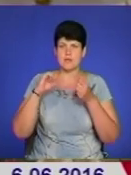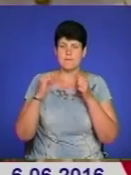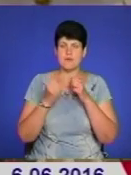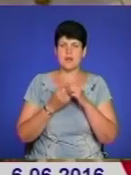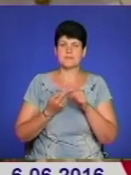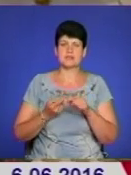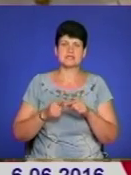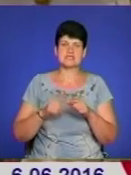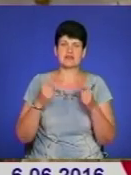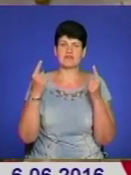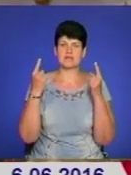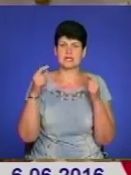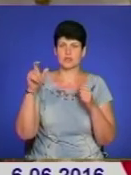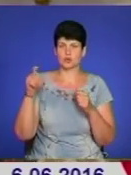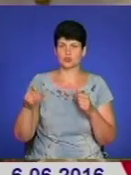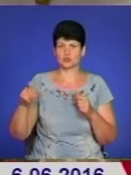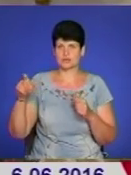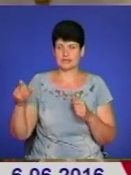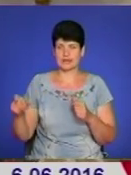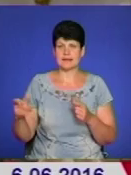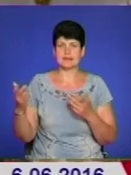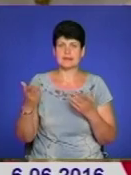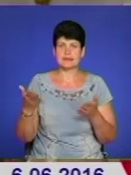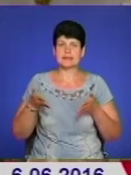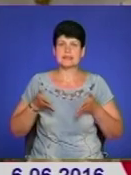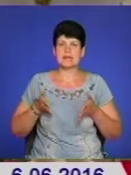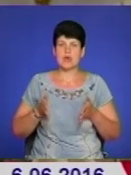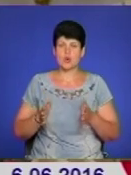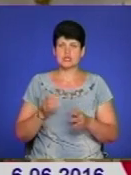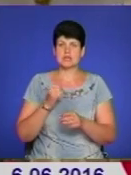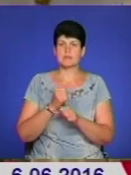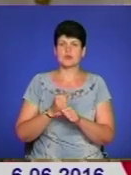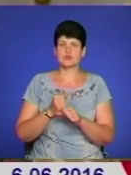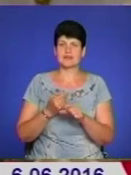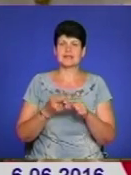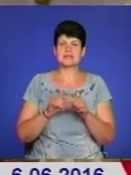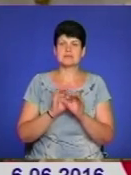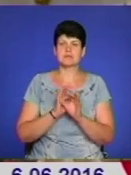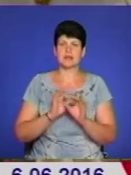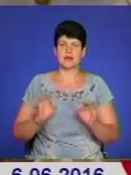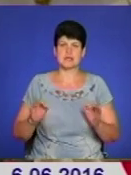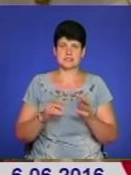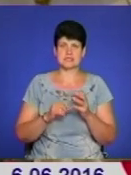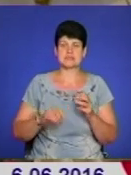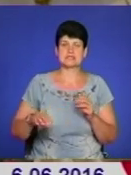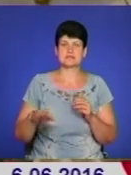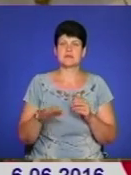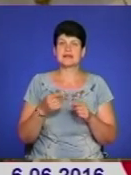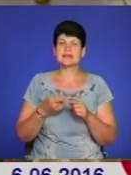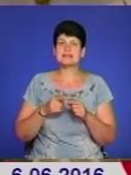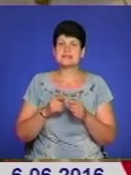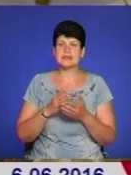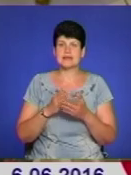великі люди, які дотичні і народжені, чи працювали на цій вашій прекрасній землі. Це є й